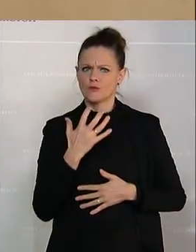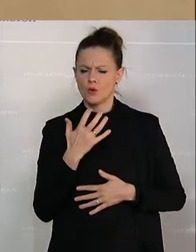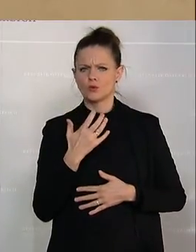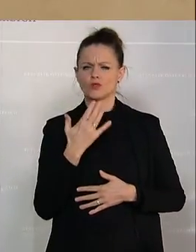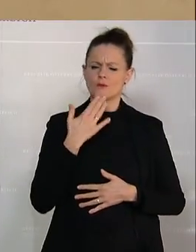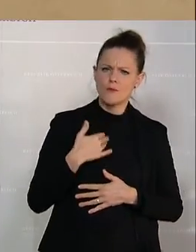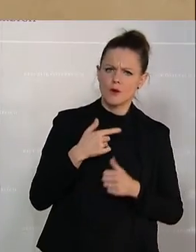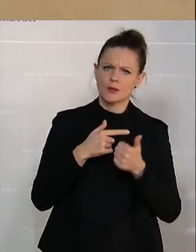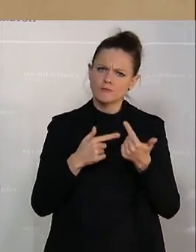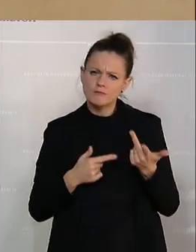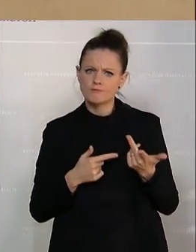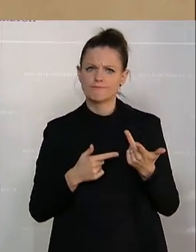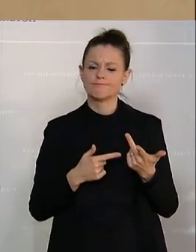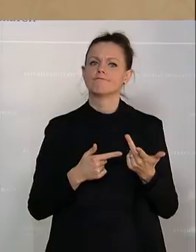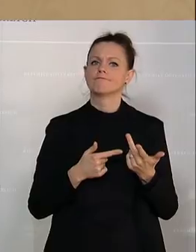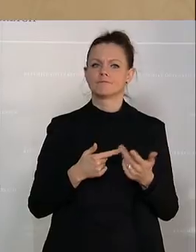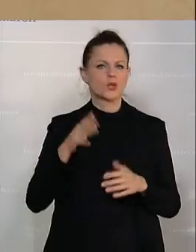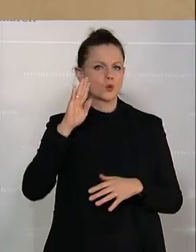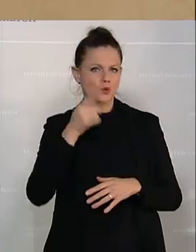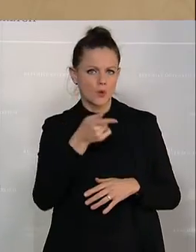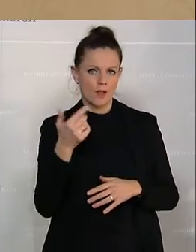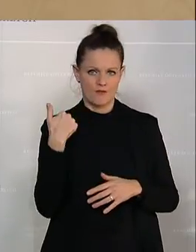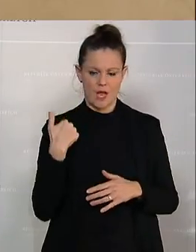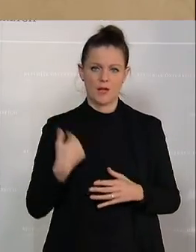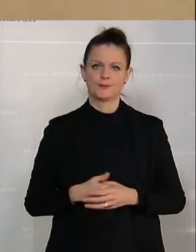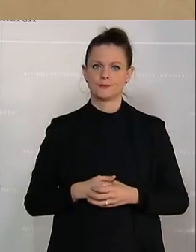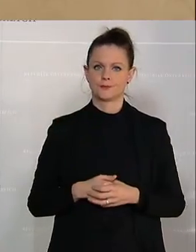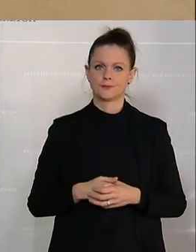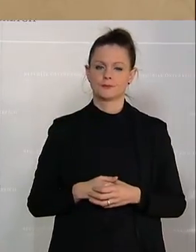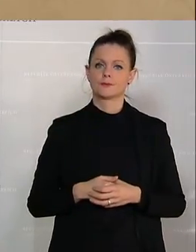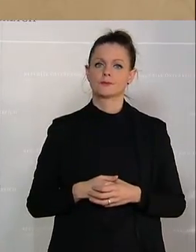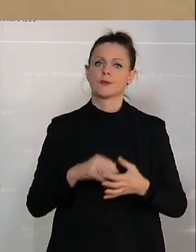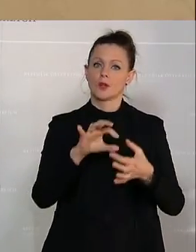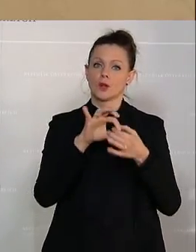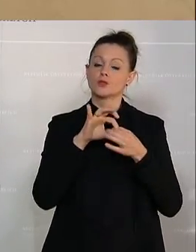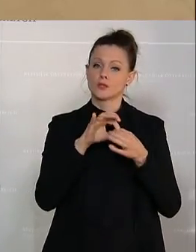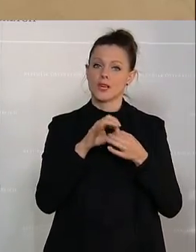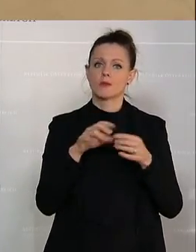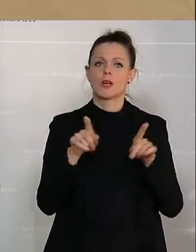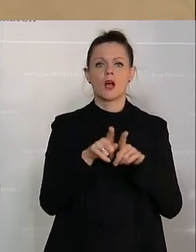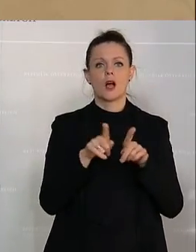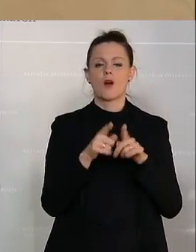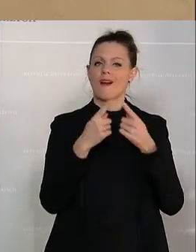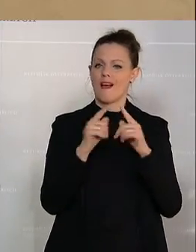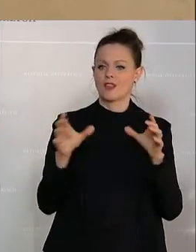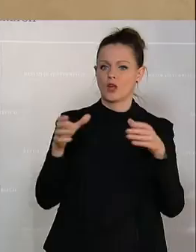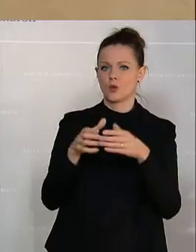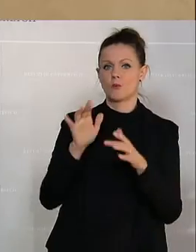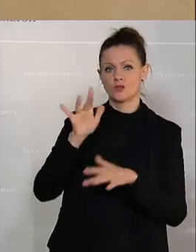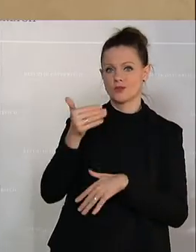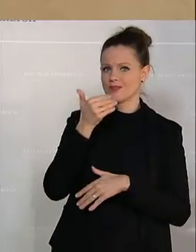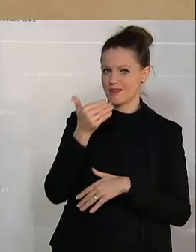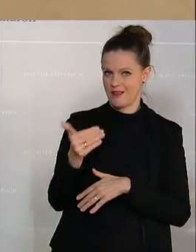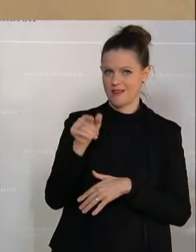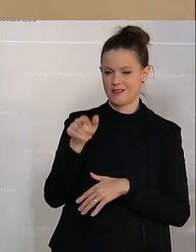zu verleihen. Ich möchte aber bei diesem Zusammenhang auch noch einer anderen Gruppe danken. zu einer